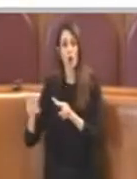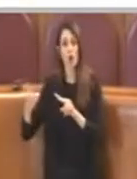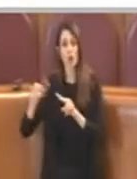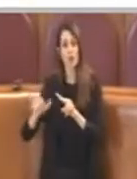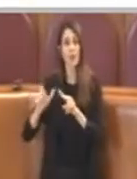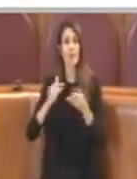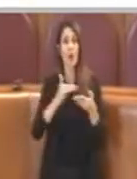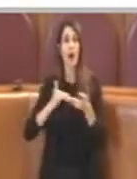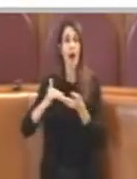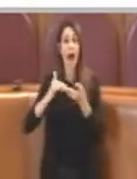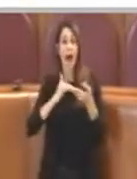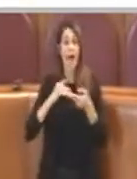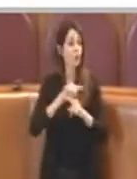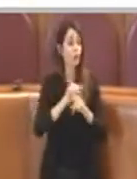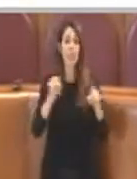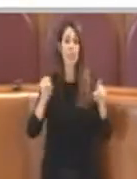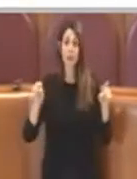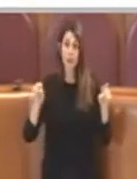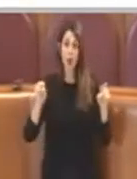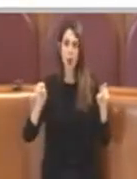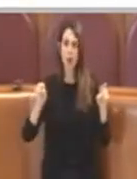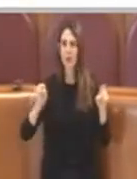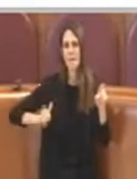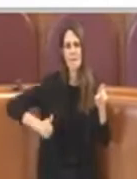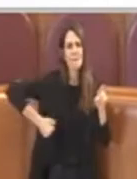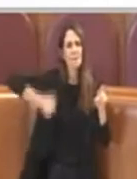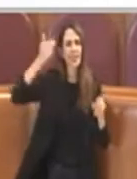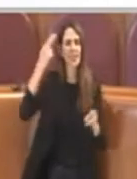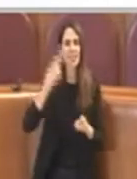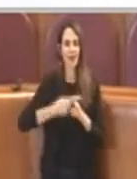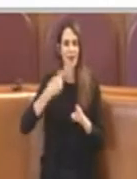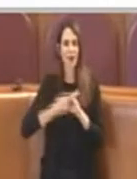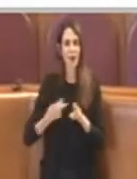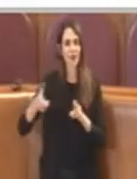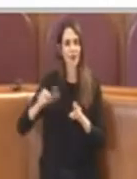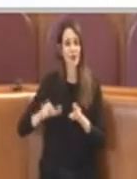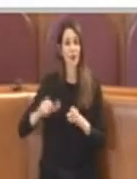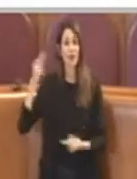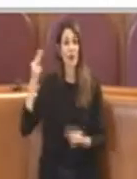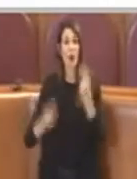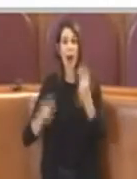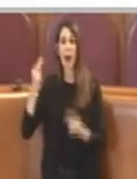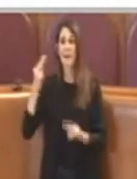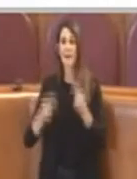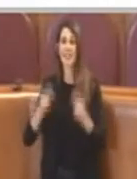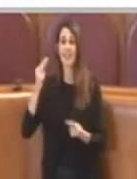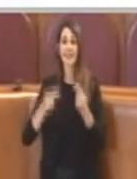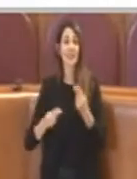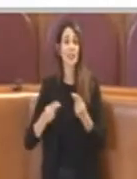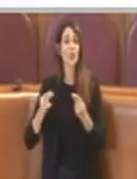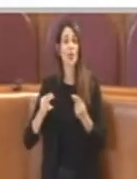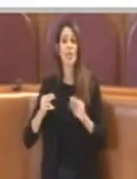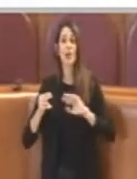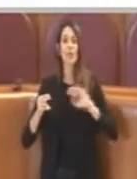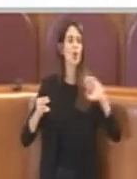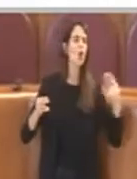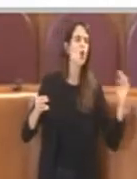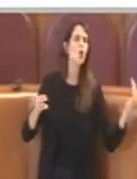volta, non era mai successo che l'amministrazione coinvolgesse tutte le associazioni di tutta la città e si